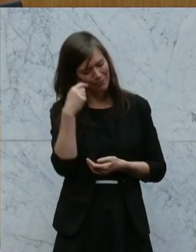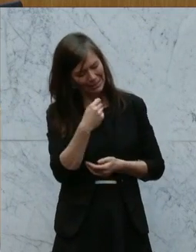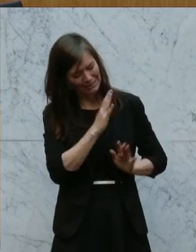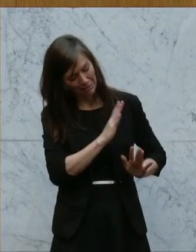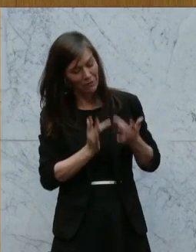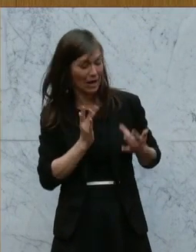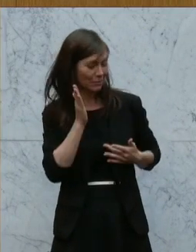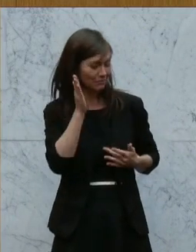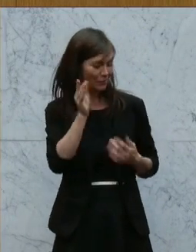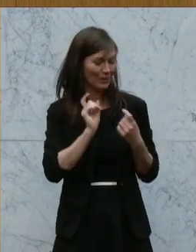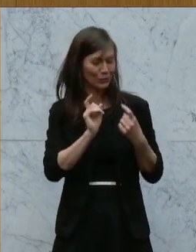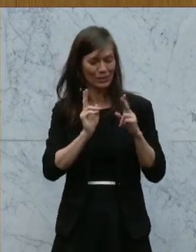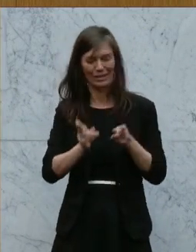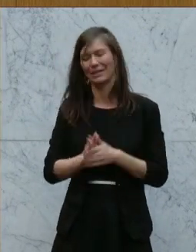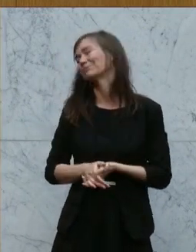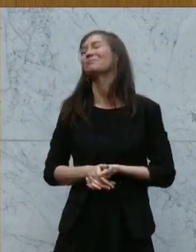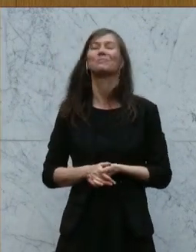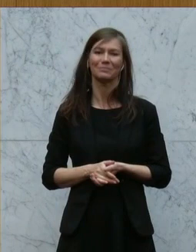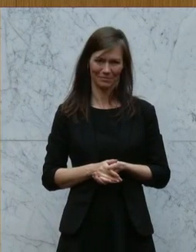Ich komme aber jetzt zur Sache.